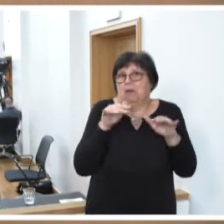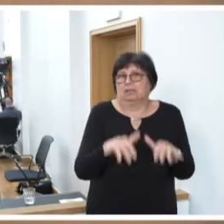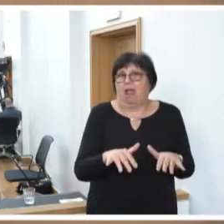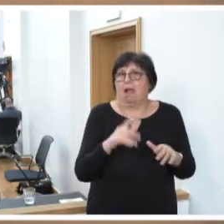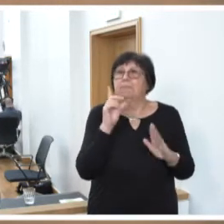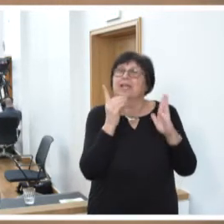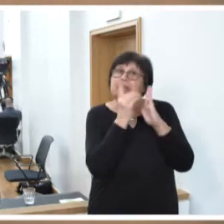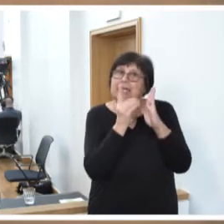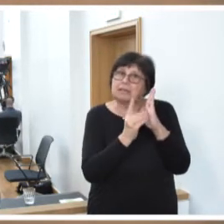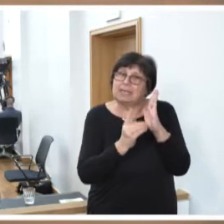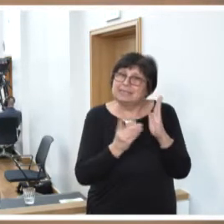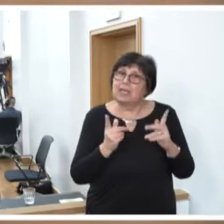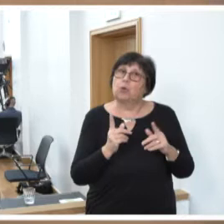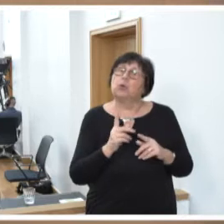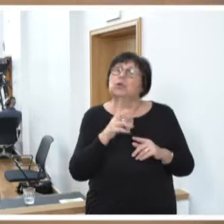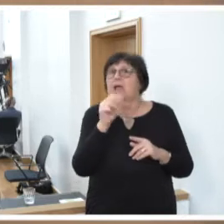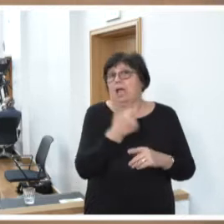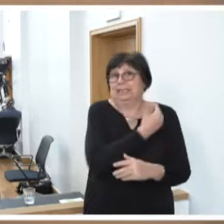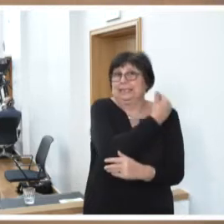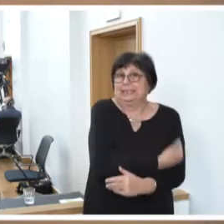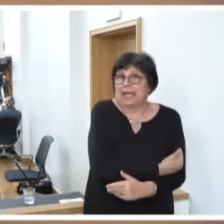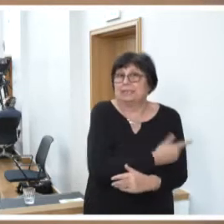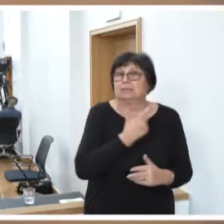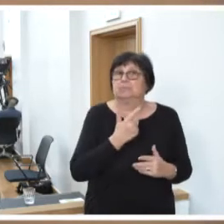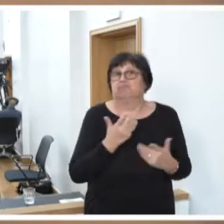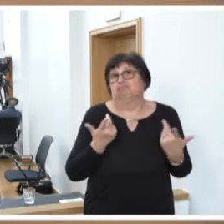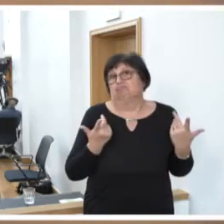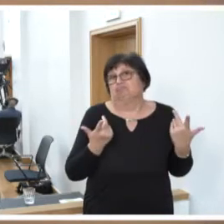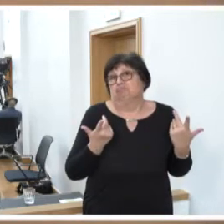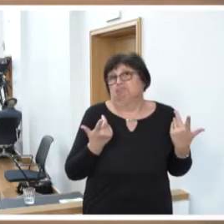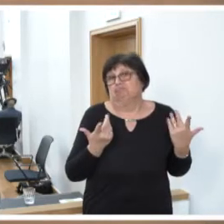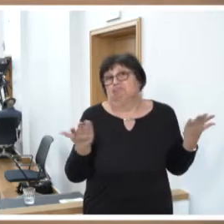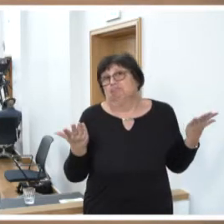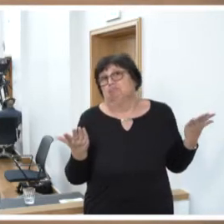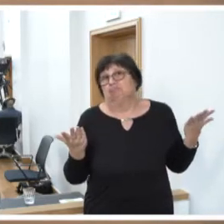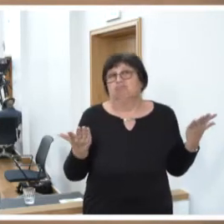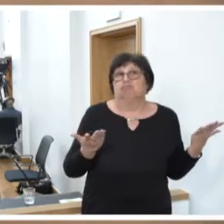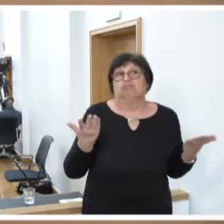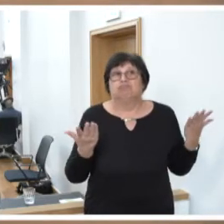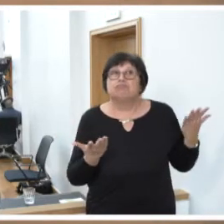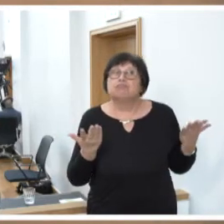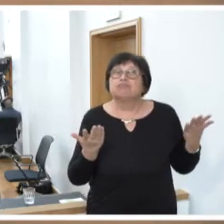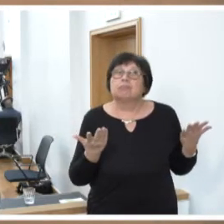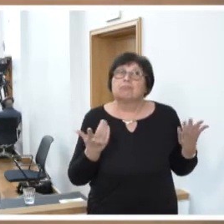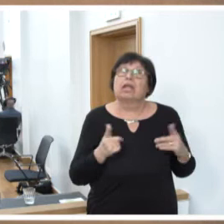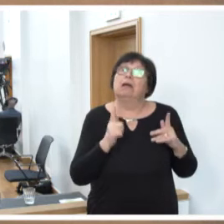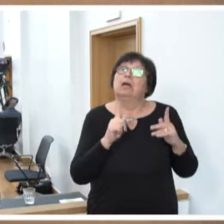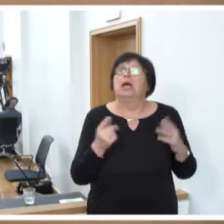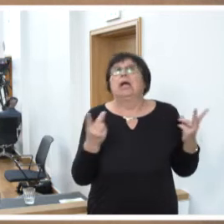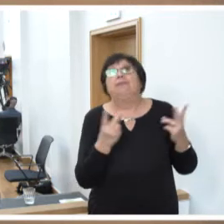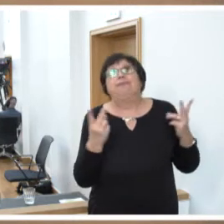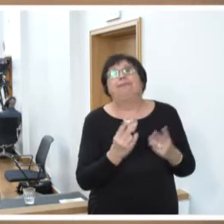Digitalisierung war auf der einen Seite Ausfluss oder Kind